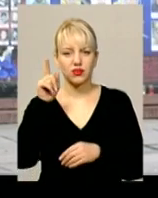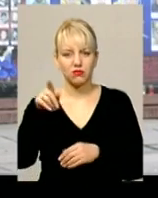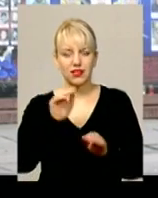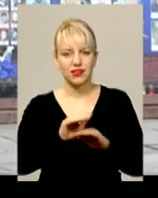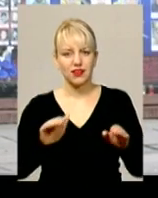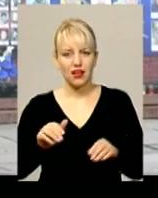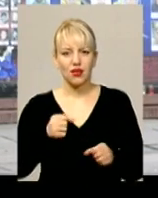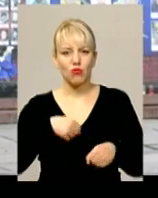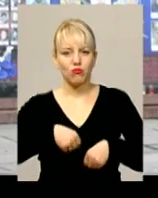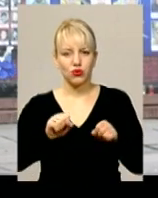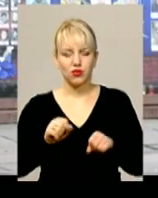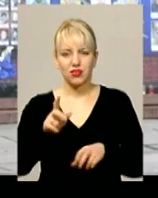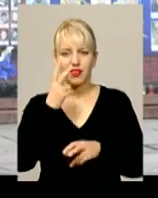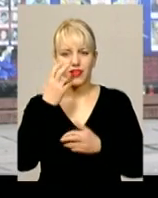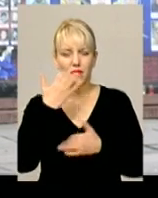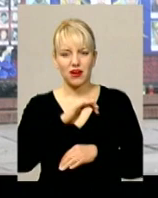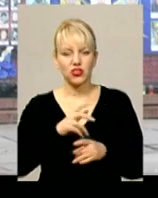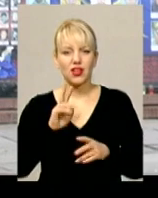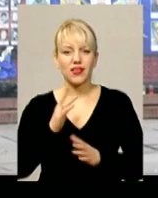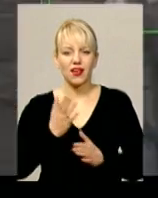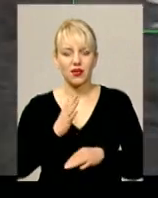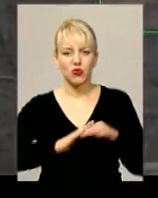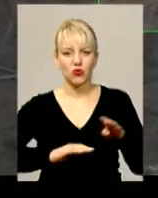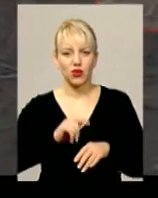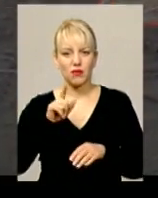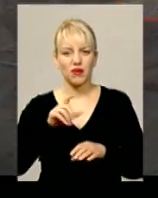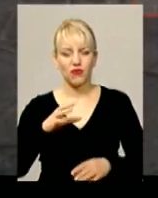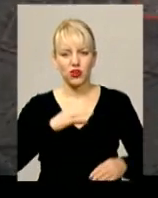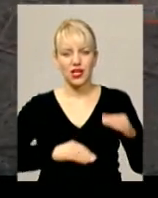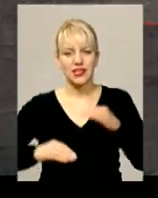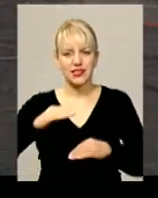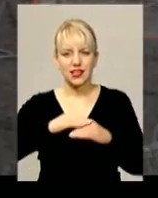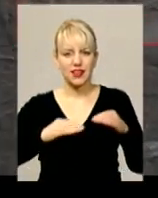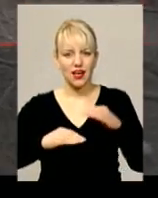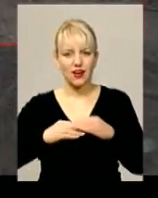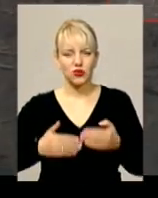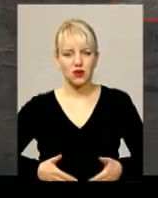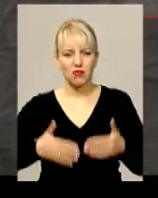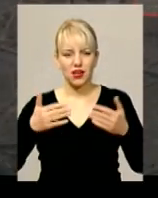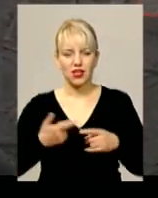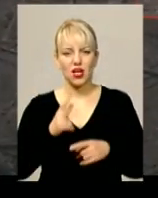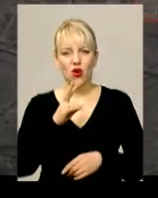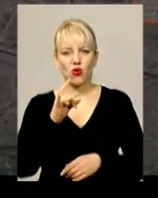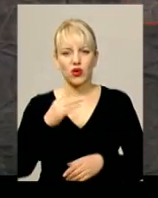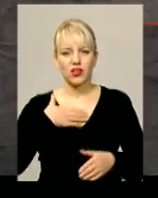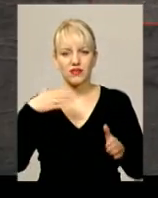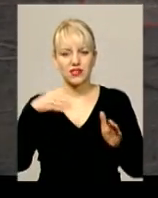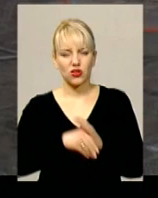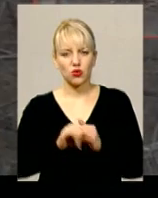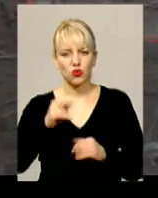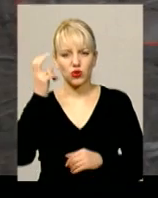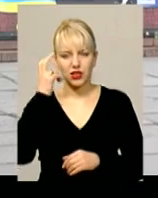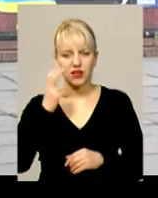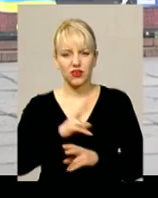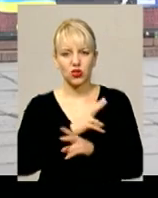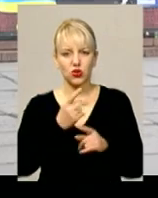Ти не бачила, якими ручками вони складають барикади. Анатолій Корнієв тоді загинув у Києві. І за це досі ніхто не відповів,